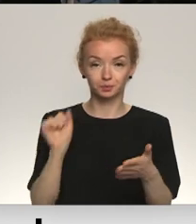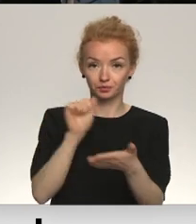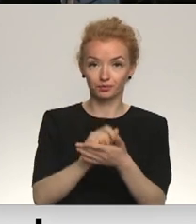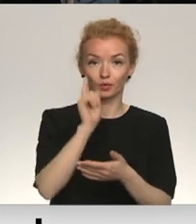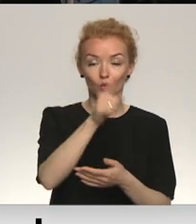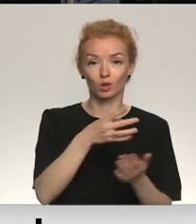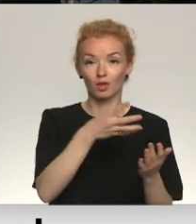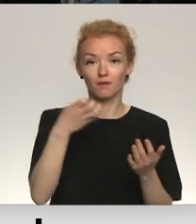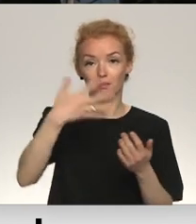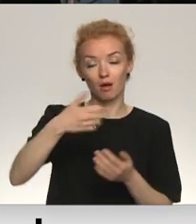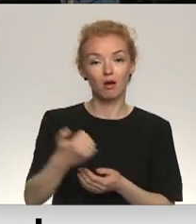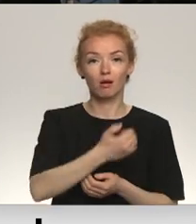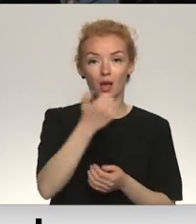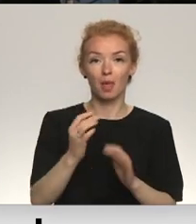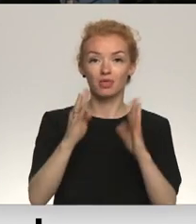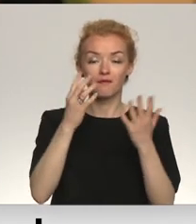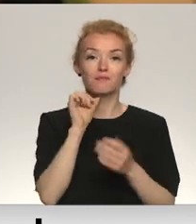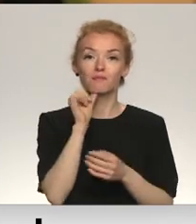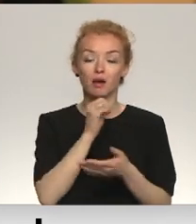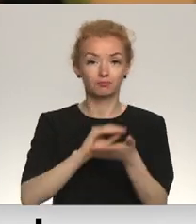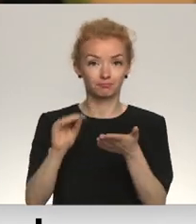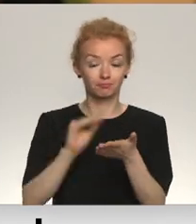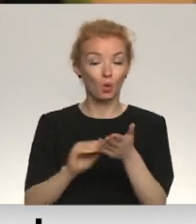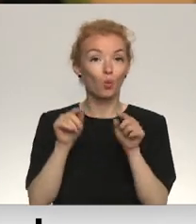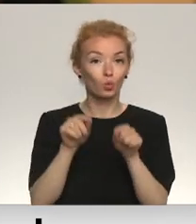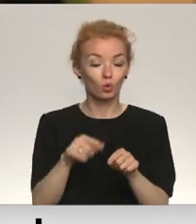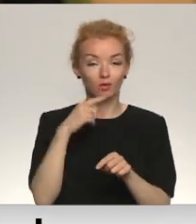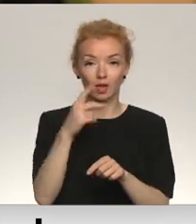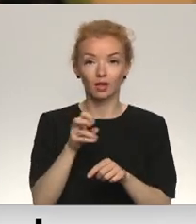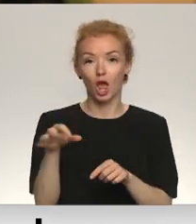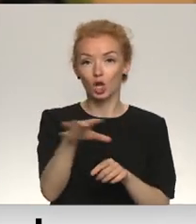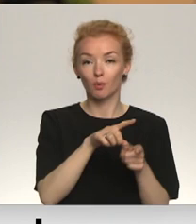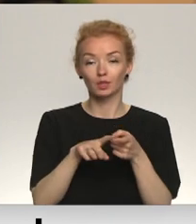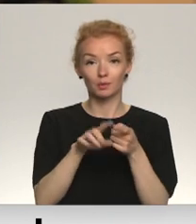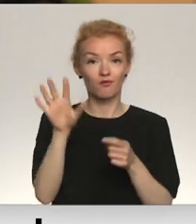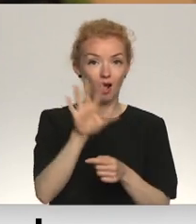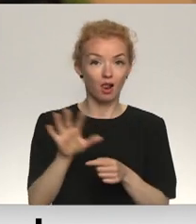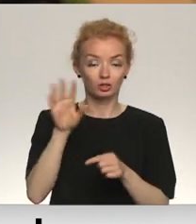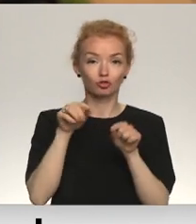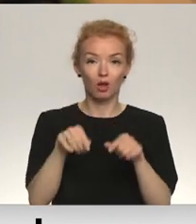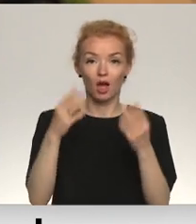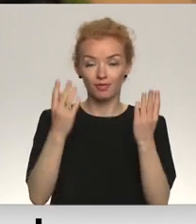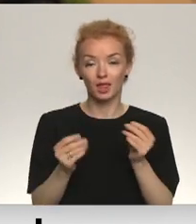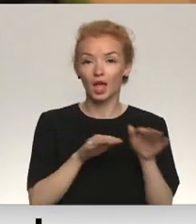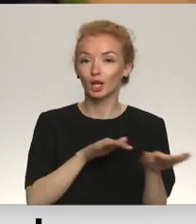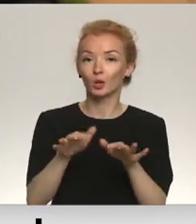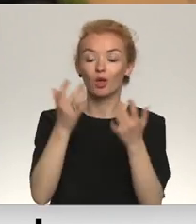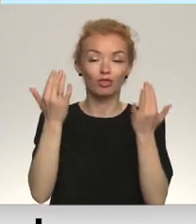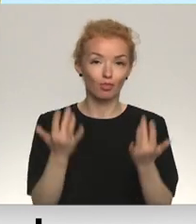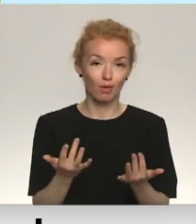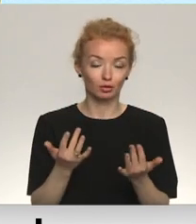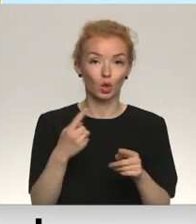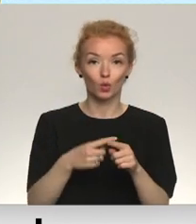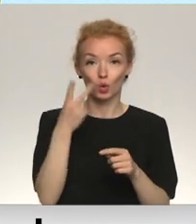1950. gada 9. mājā. Kopš tā brīža Eiropas savienības valstis šajā dienā rīkota dažādas pasākumas, un no